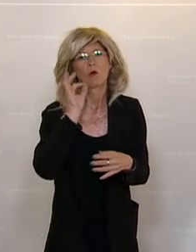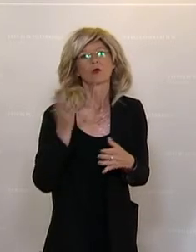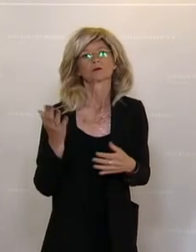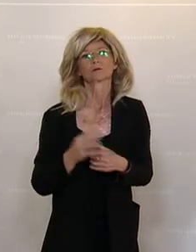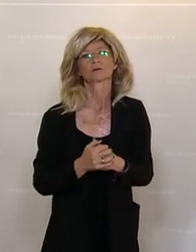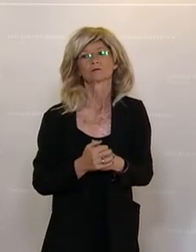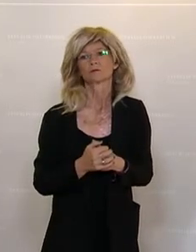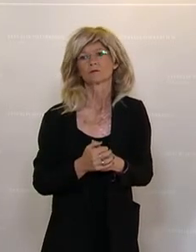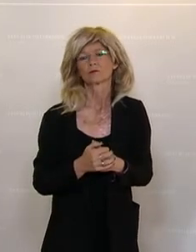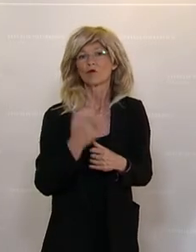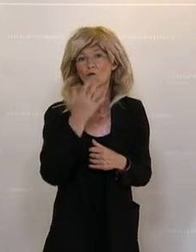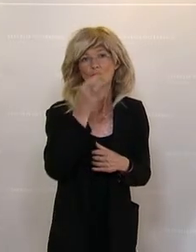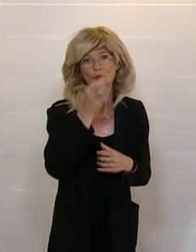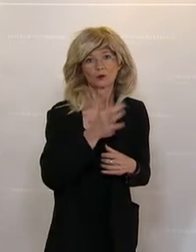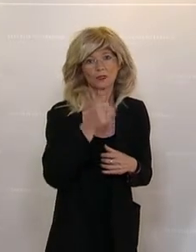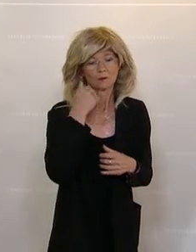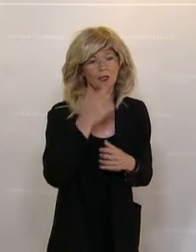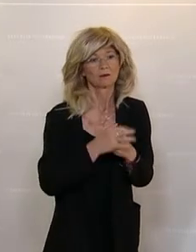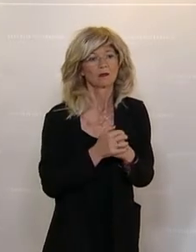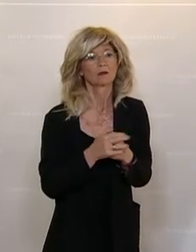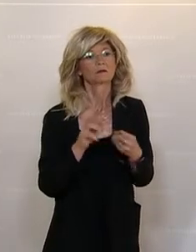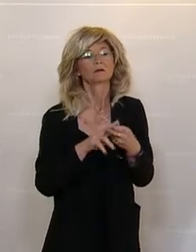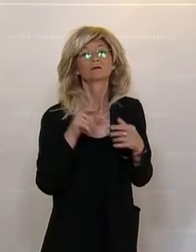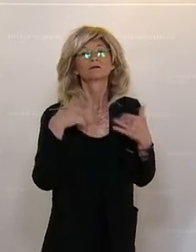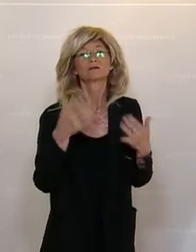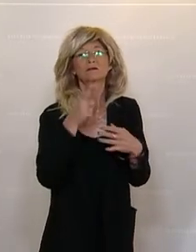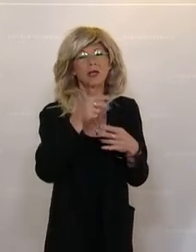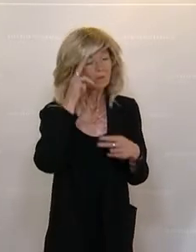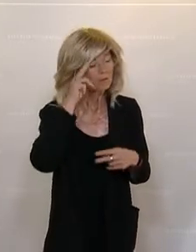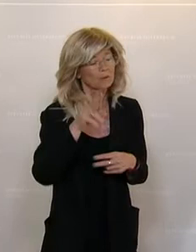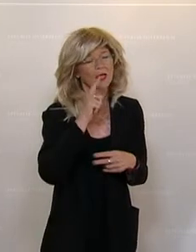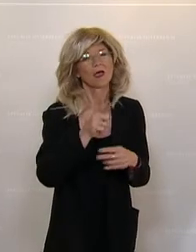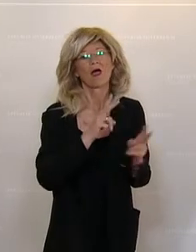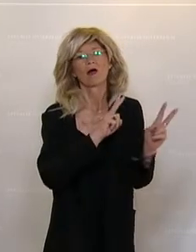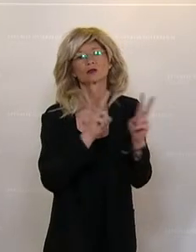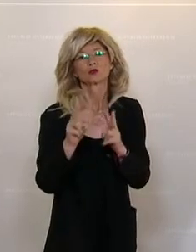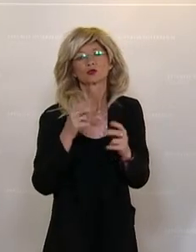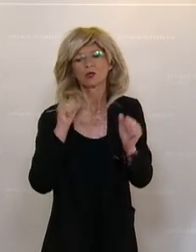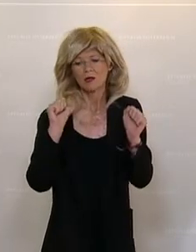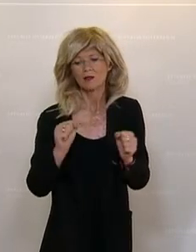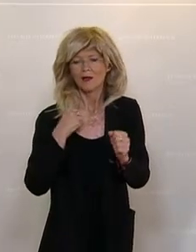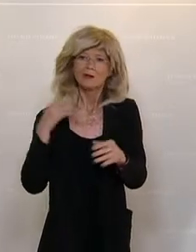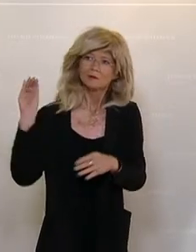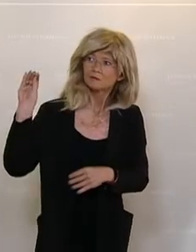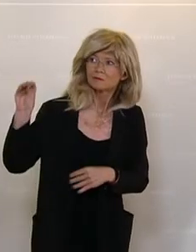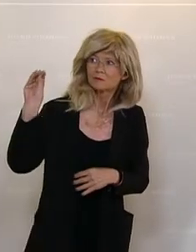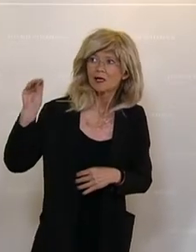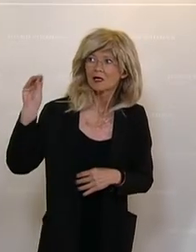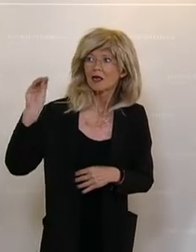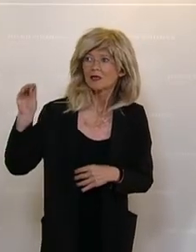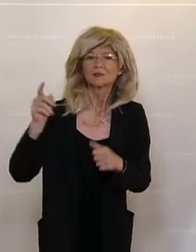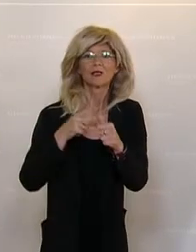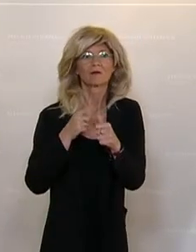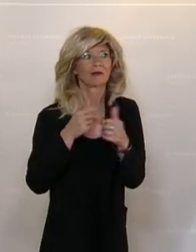Sicherheit geben, sich an die Beratungsstellen wenden zu können, wenn sie Gewalt ausgesetzt sind. Sie kämpfen gegen Stereotypen,